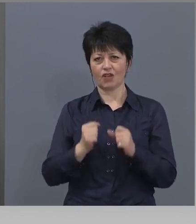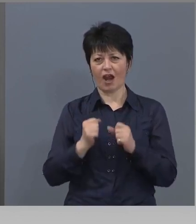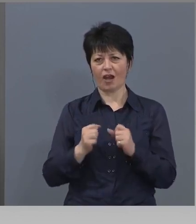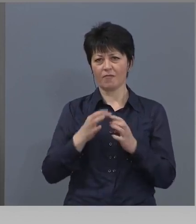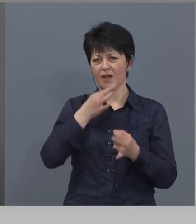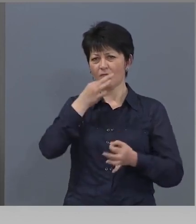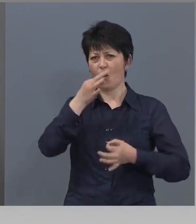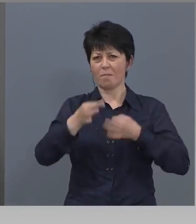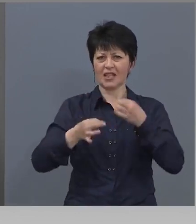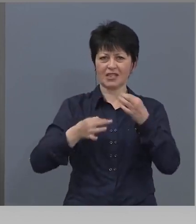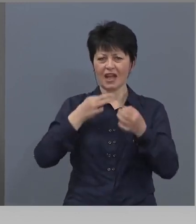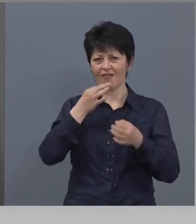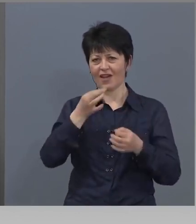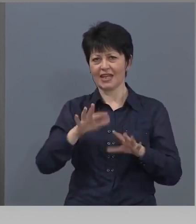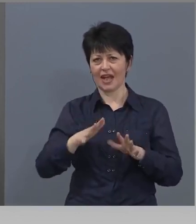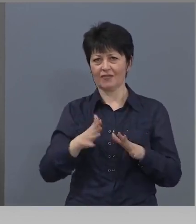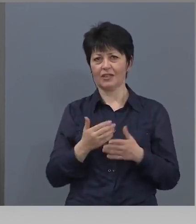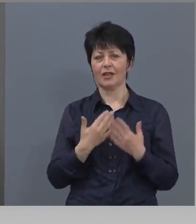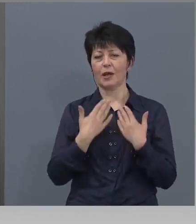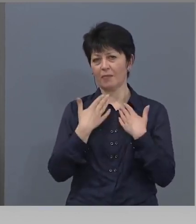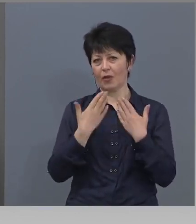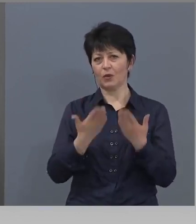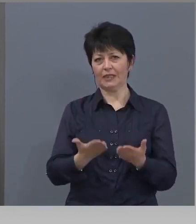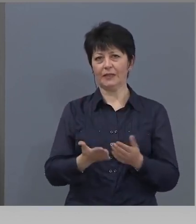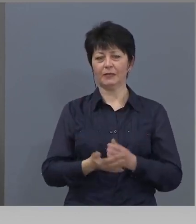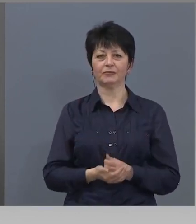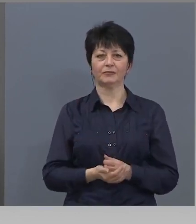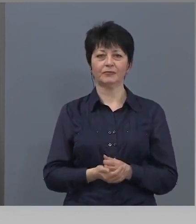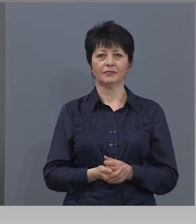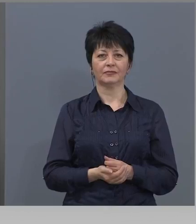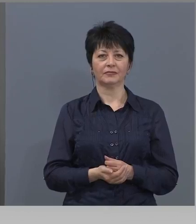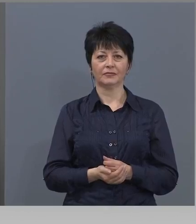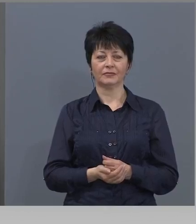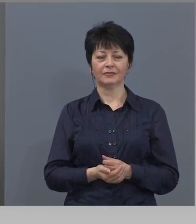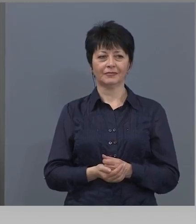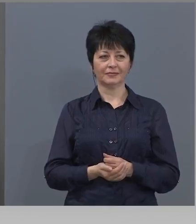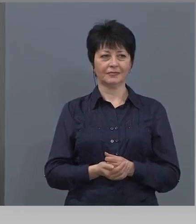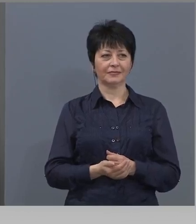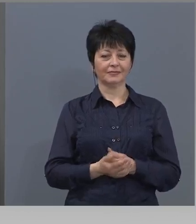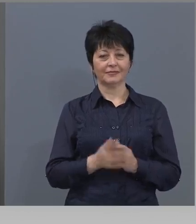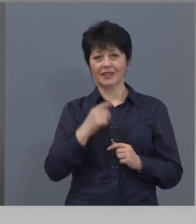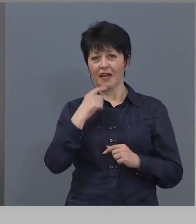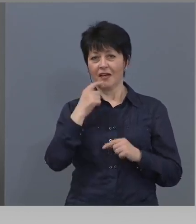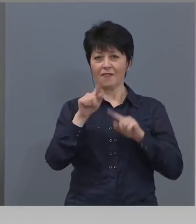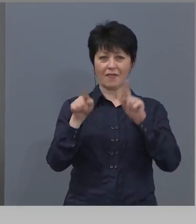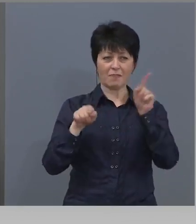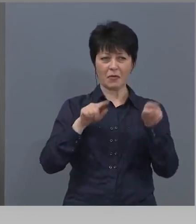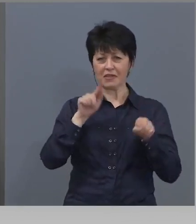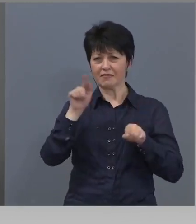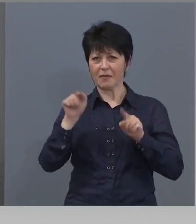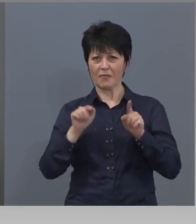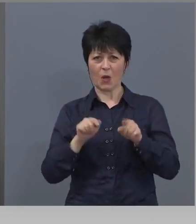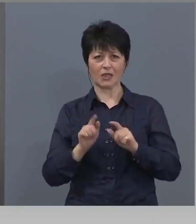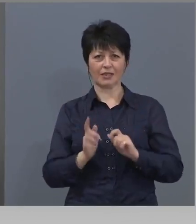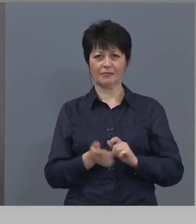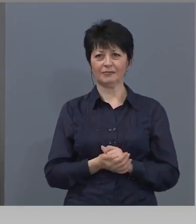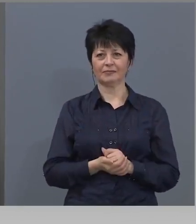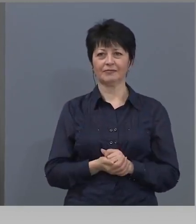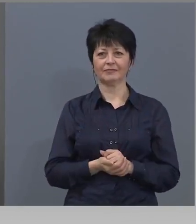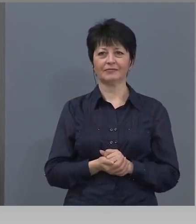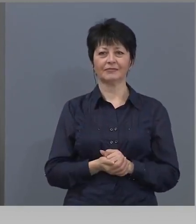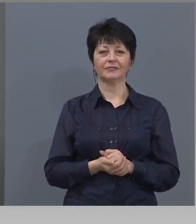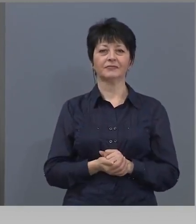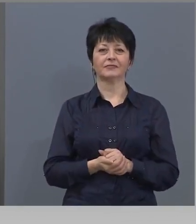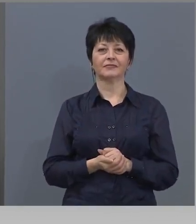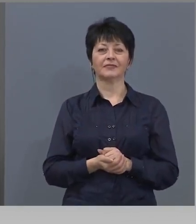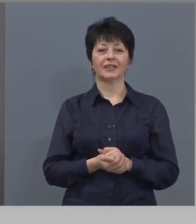съм подвъден или не. Благодаря и висля, че Дедовлади... Степан, тя въпроса не съзаме един и групи. МЕВРЕ и здравеопазване. Ако може, един